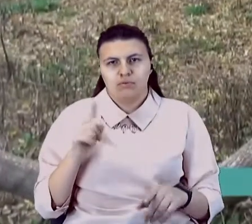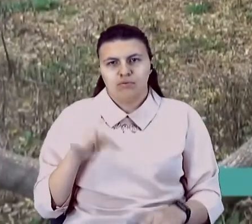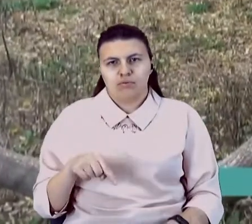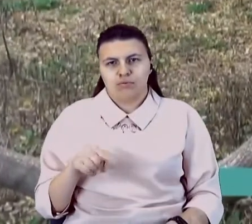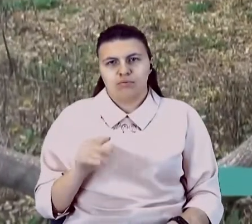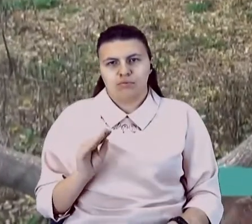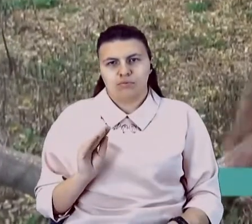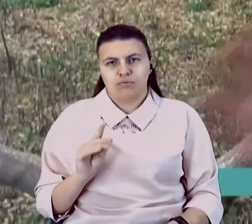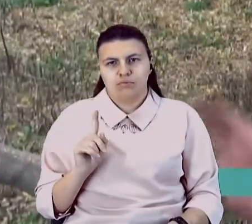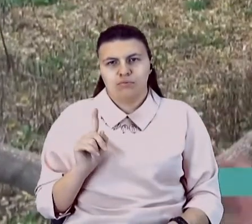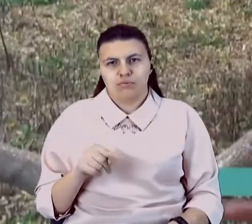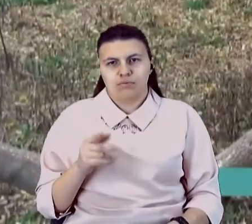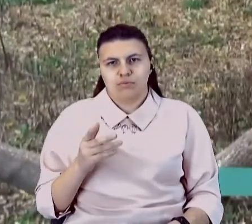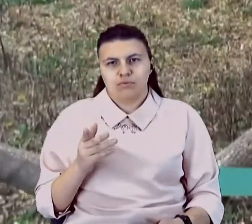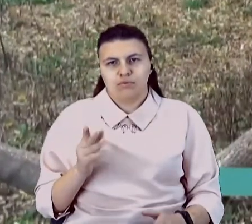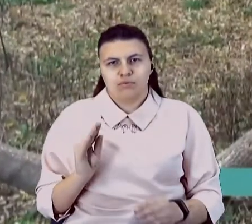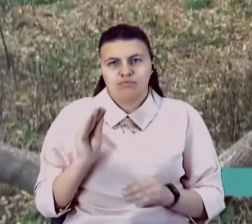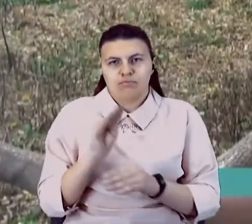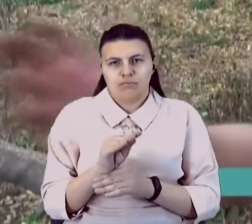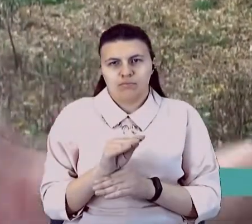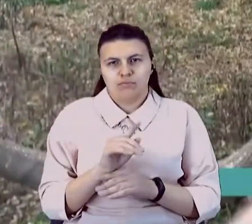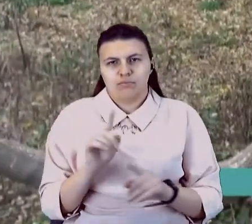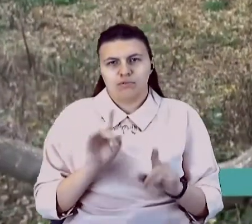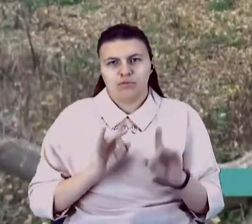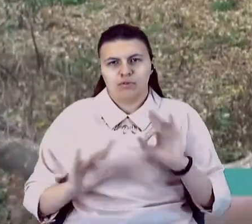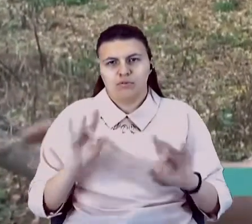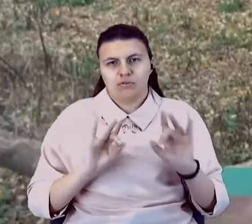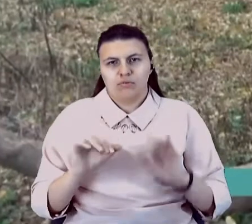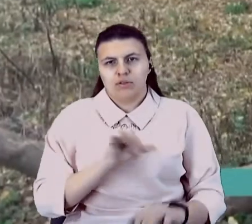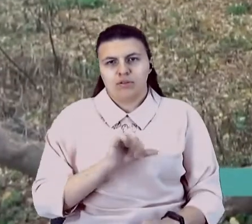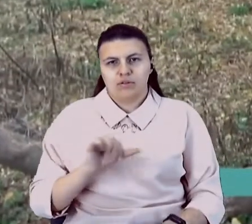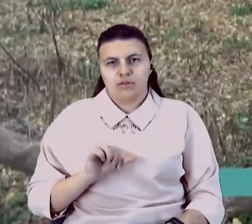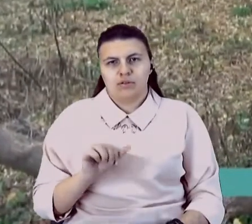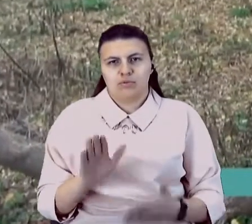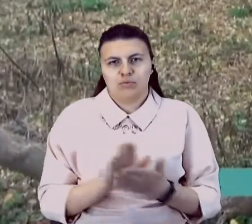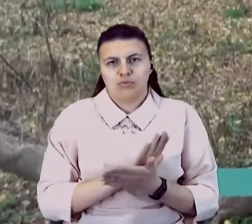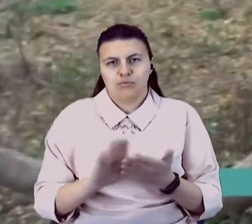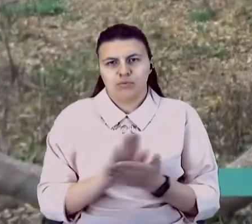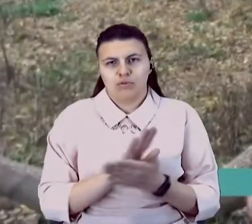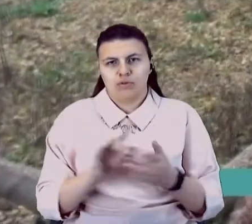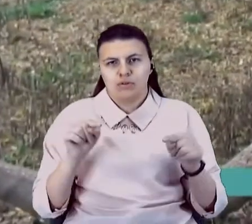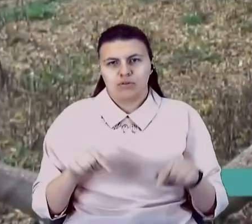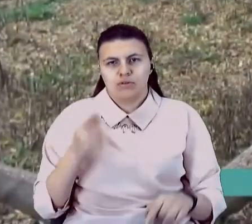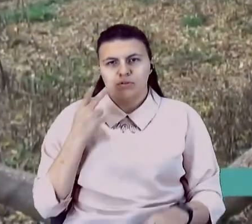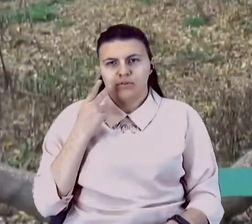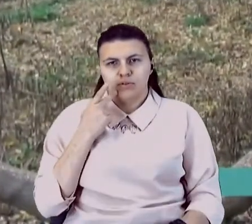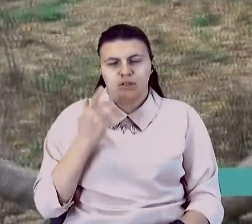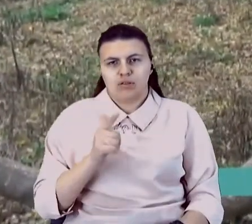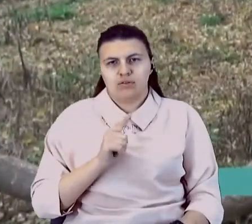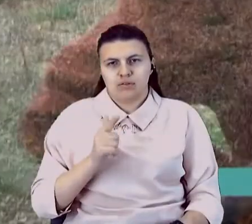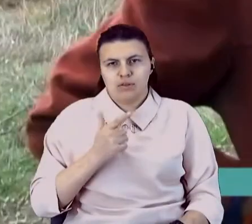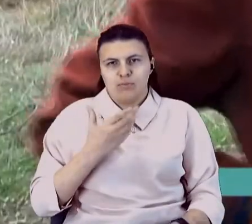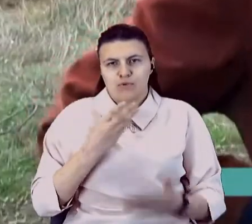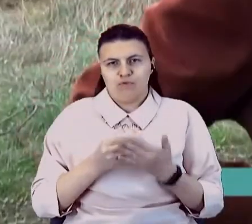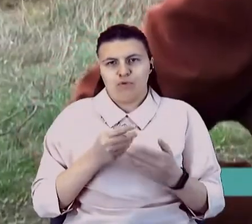якщо б була така можливість, де-то какая-то реклама. Ми самі тут збирали, самі з собою збираємо. І це дуже